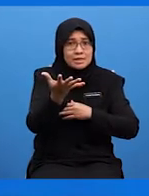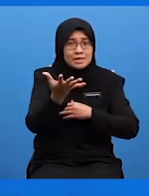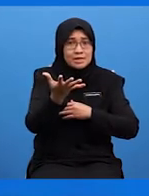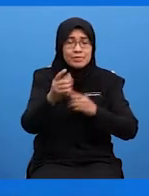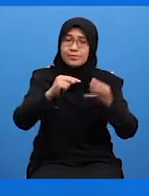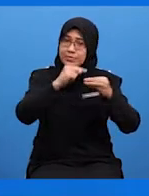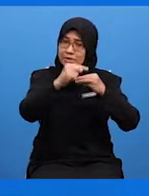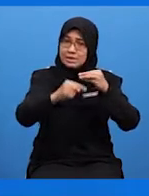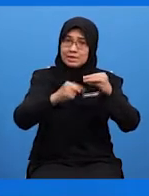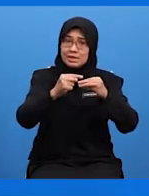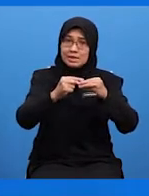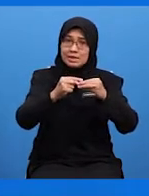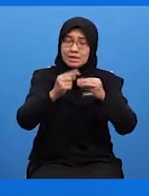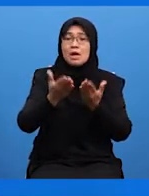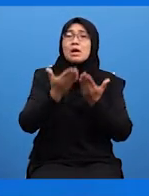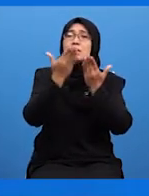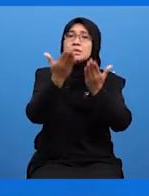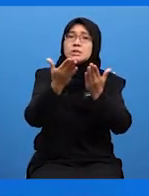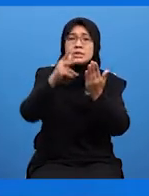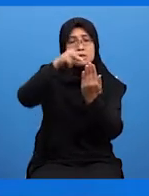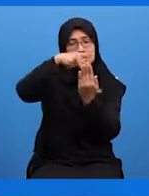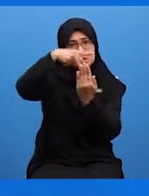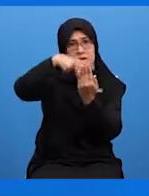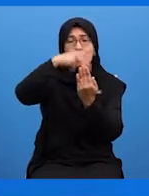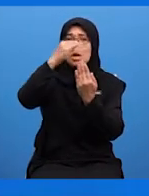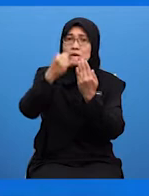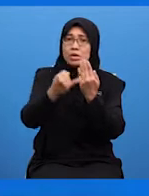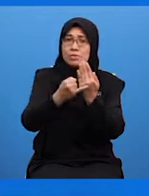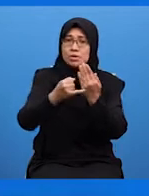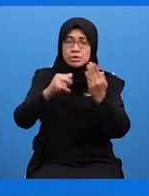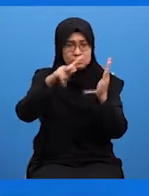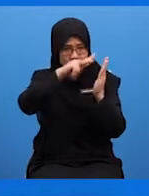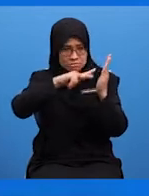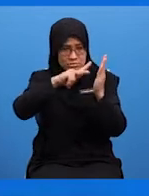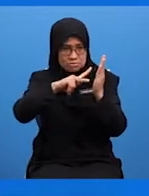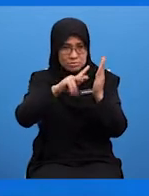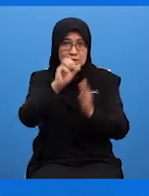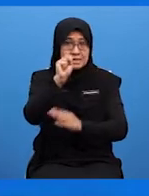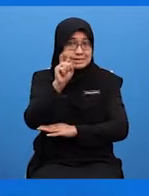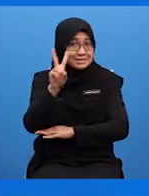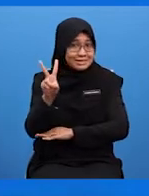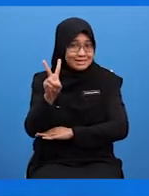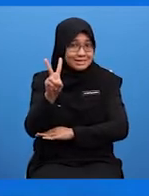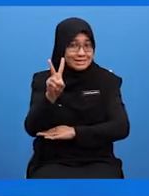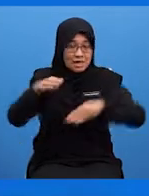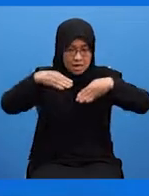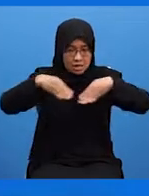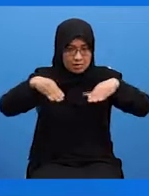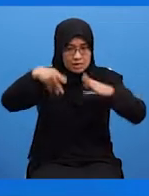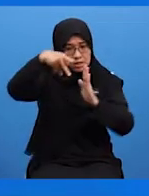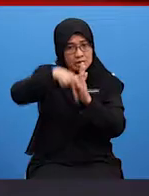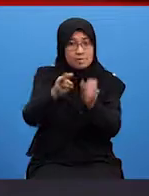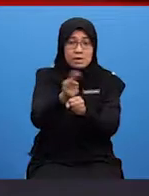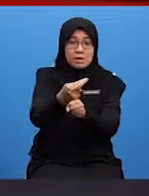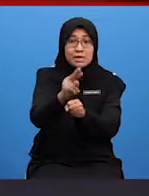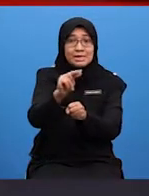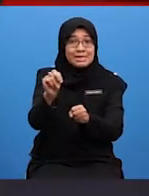kita tentang Cadangan projek kajian seni visual Bagi bidang perekaan Dalam rancangan apa